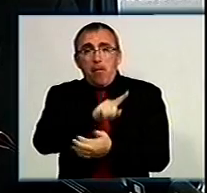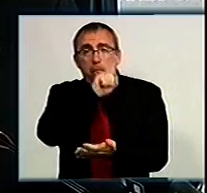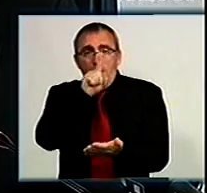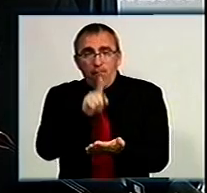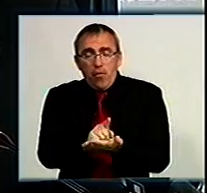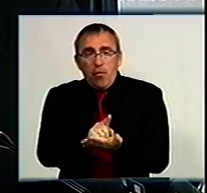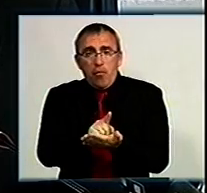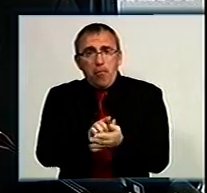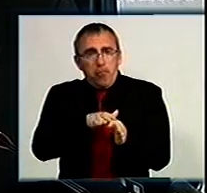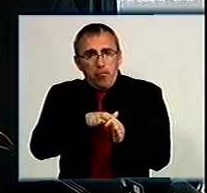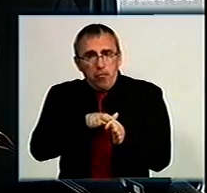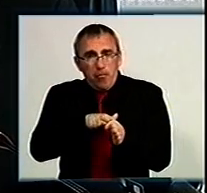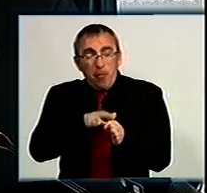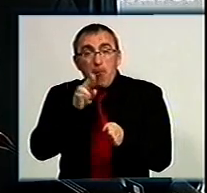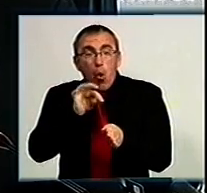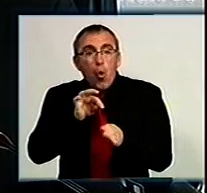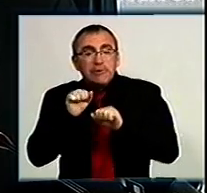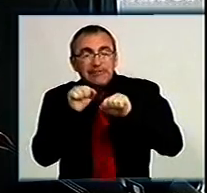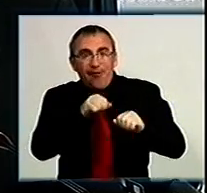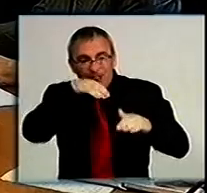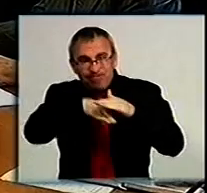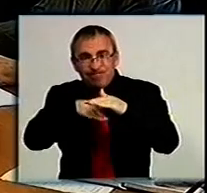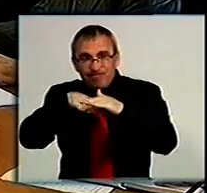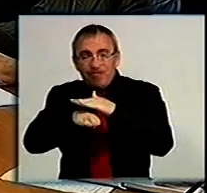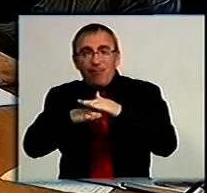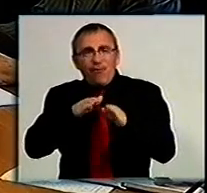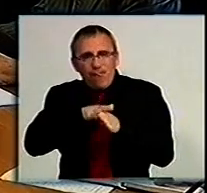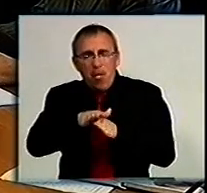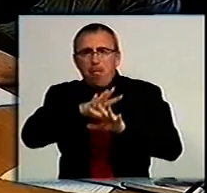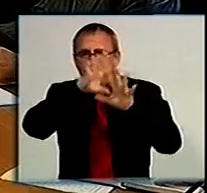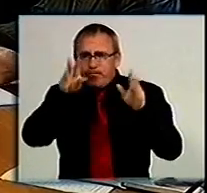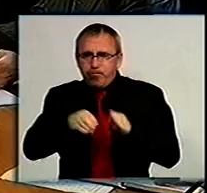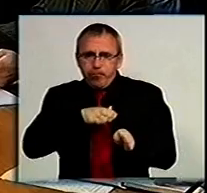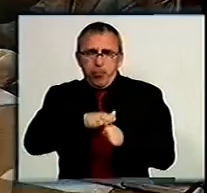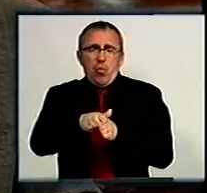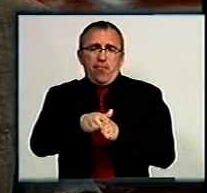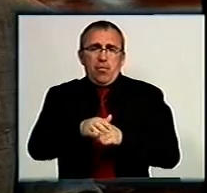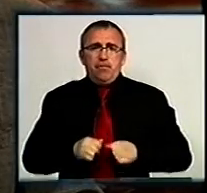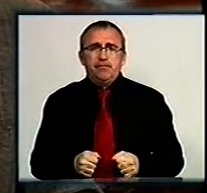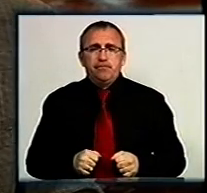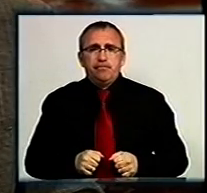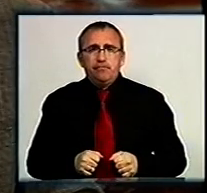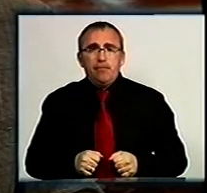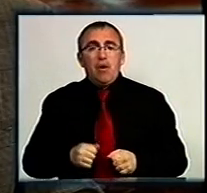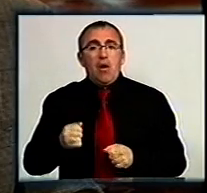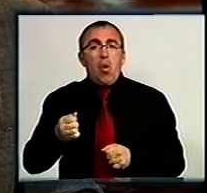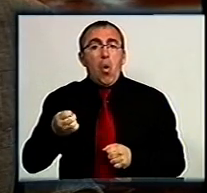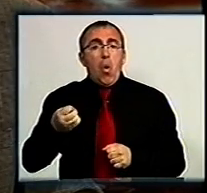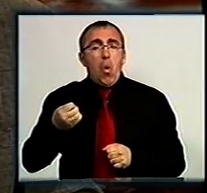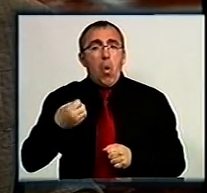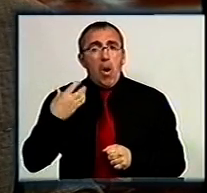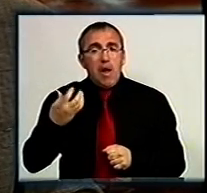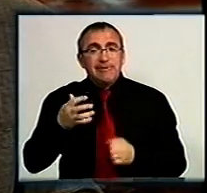по захисних спорудах виконати в повному обсязі. В Олександрівці